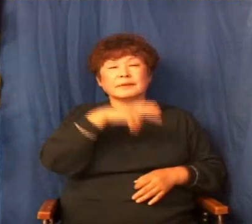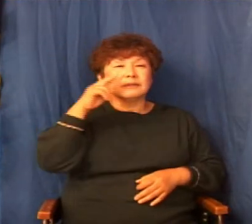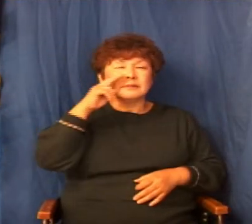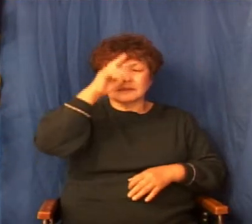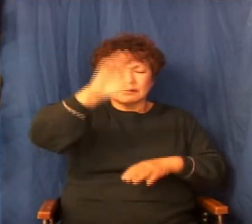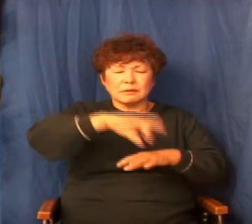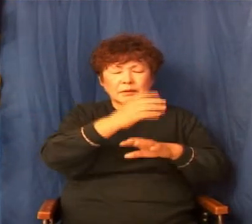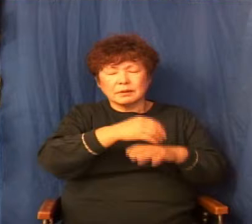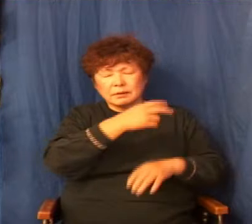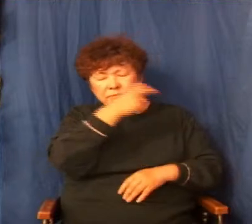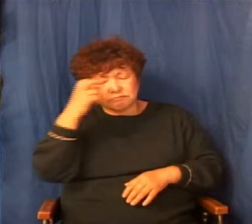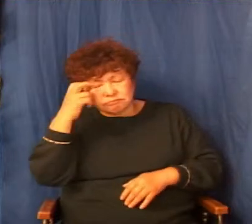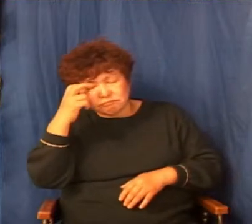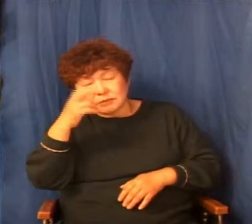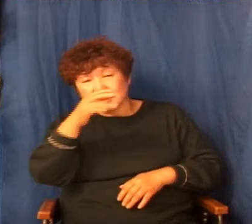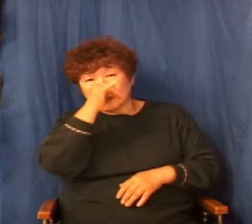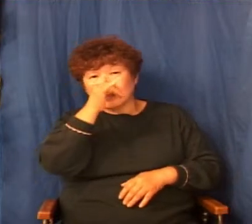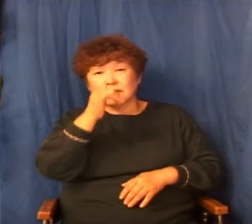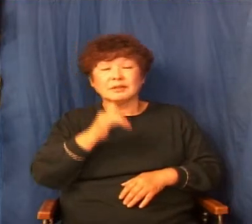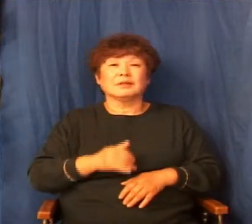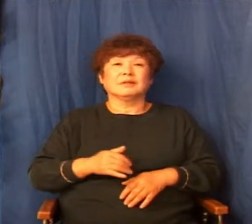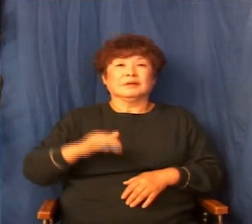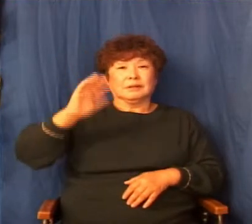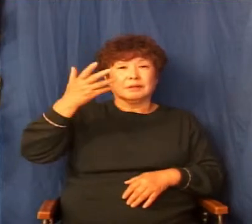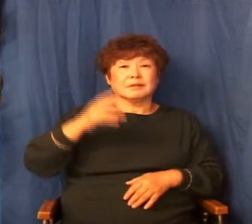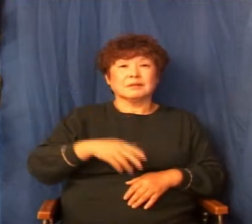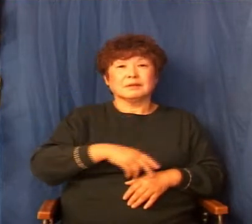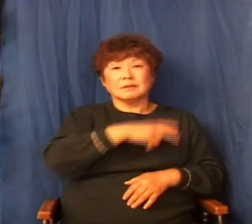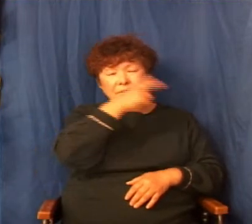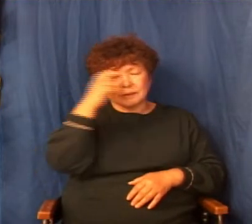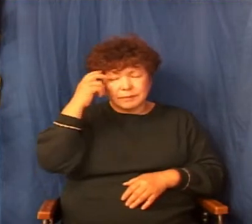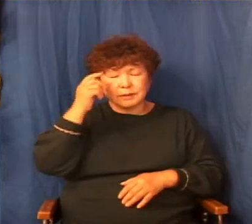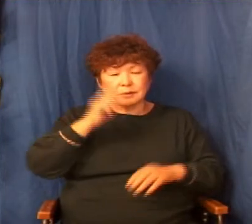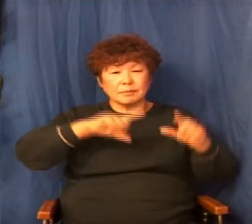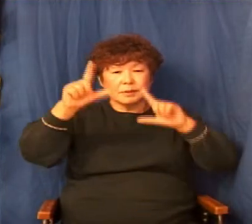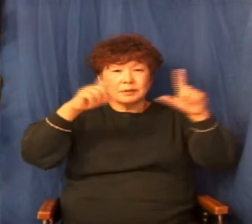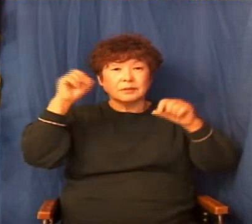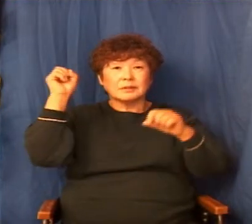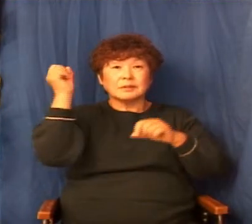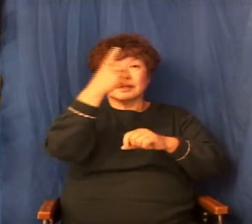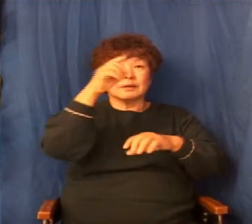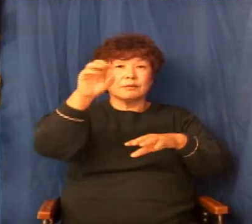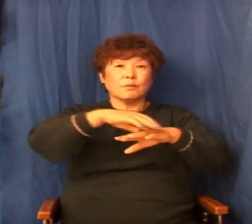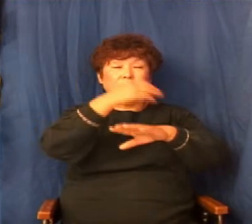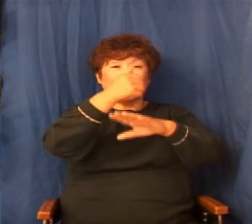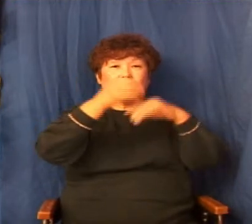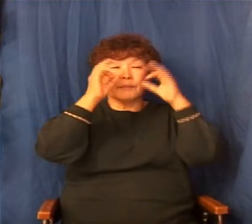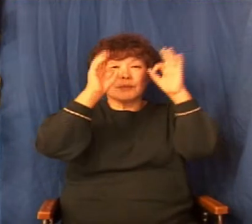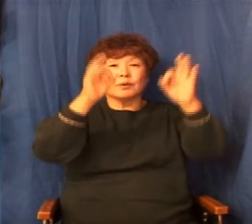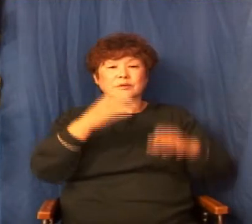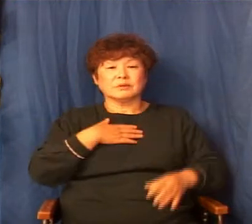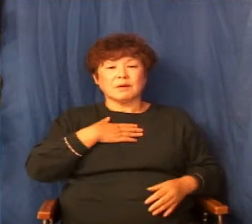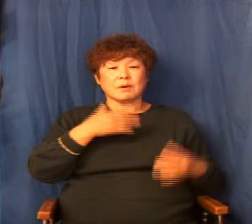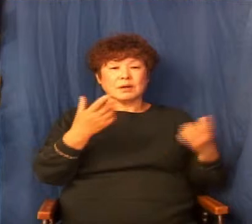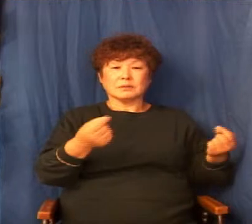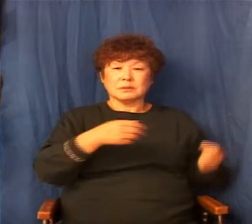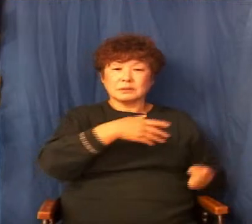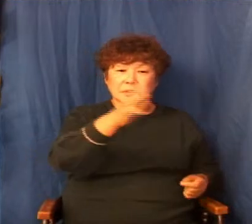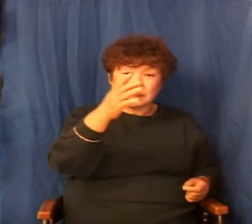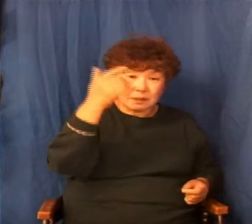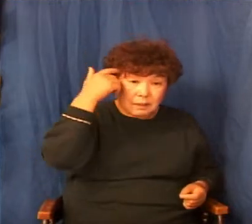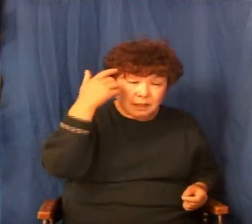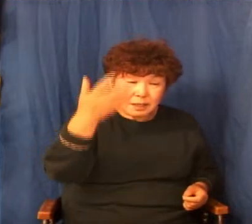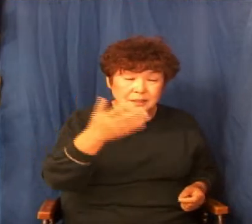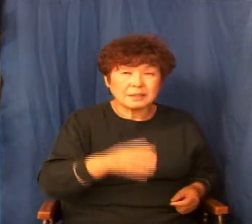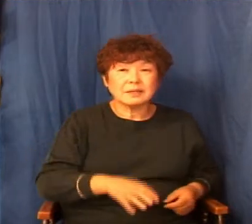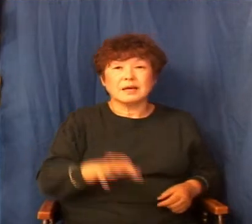있는데 그 잠들어 있는 모습을 다윗이 보고 그곳에 가서 누가 나랑 같이 갈래? 그래가지고